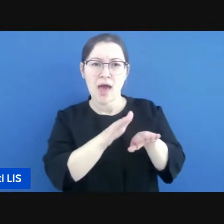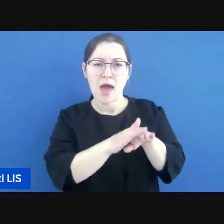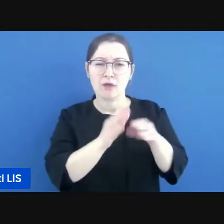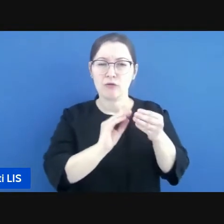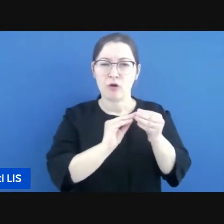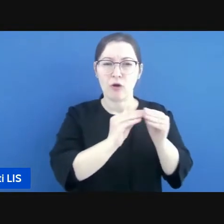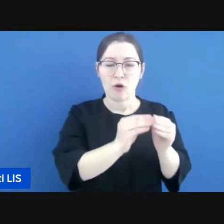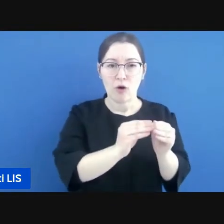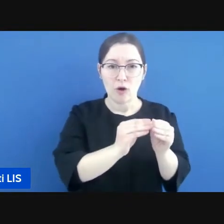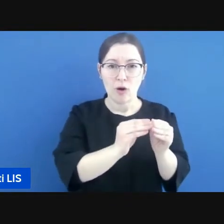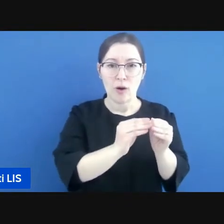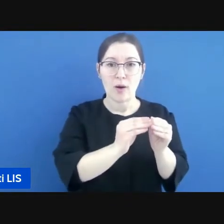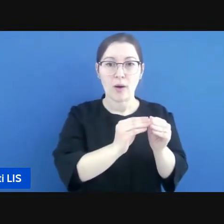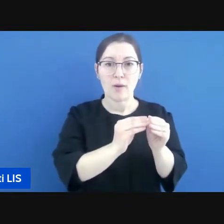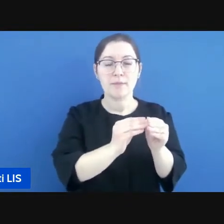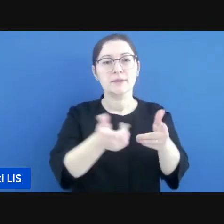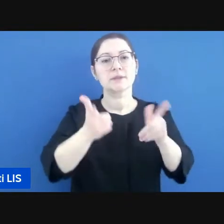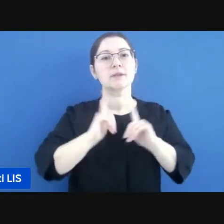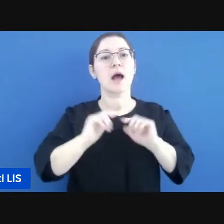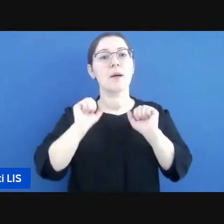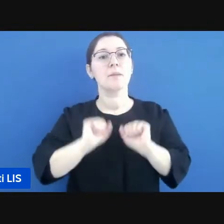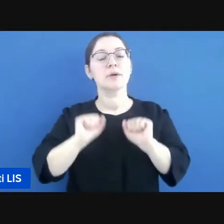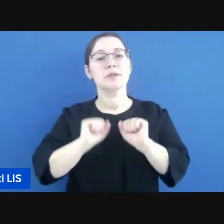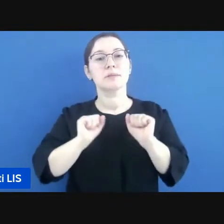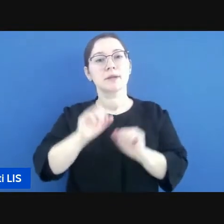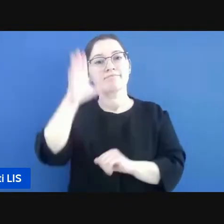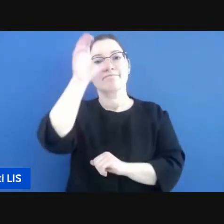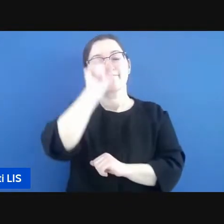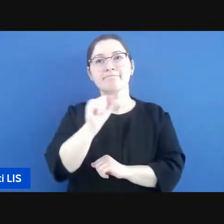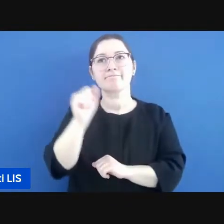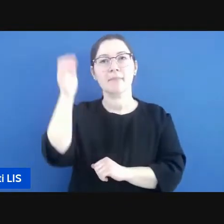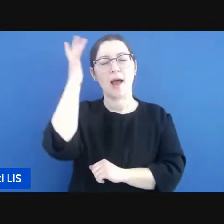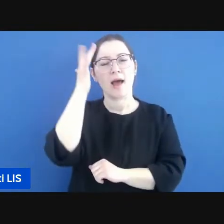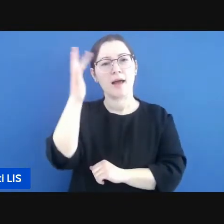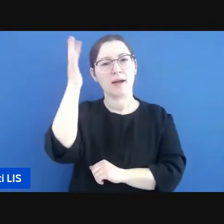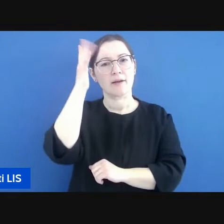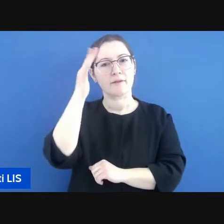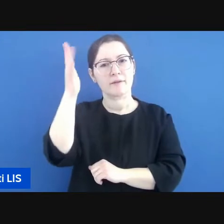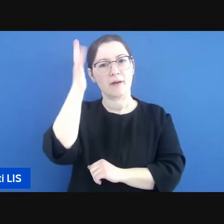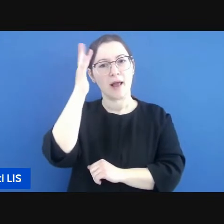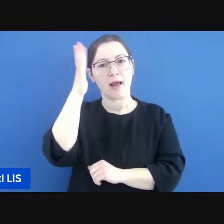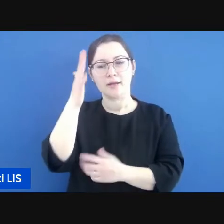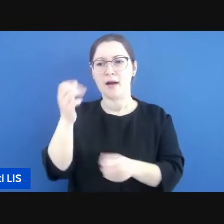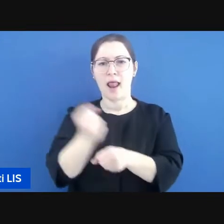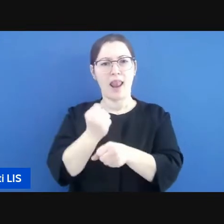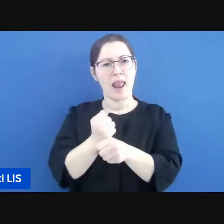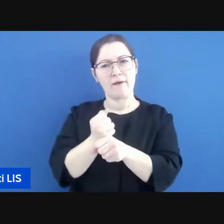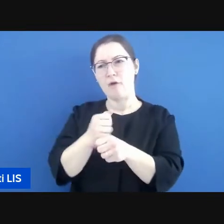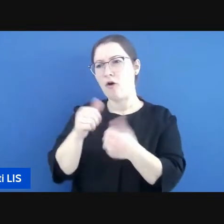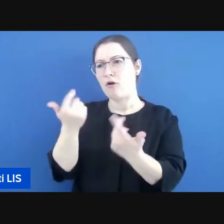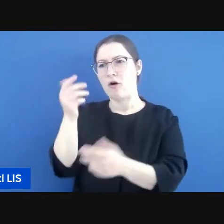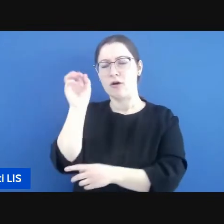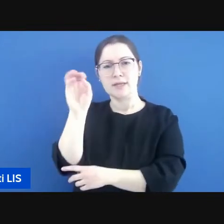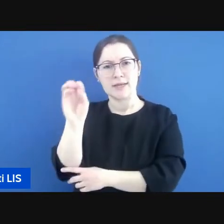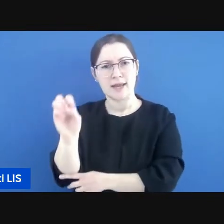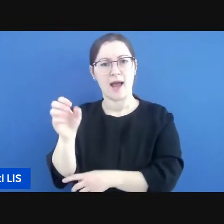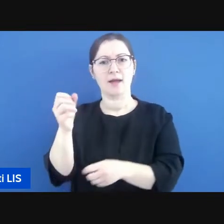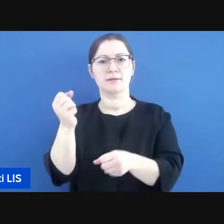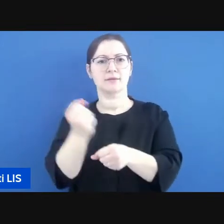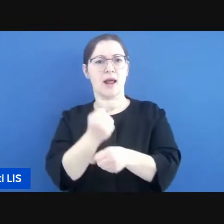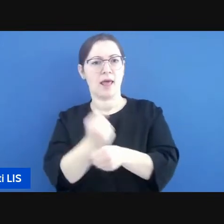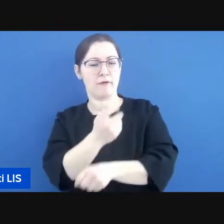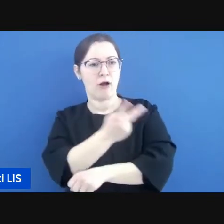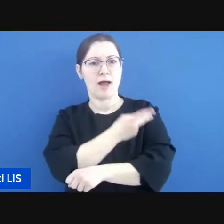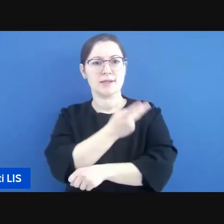linguistica per riflettere anche sulla operatività del lavoro dell'insegnante e degli assistenti all'interno